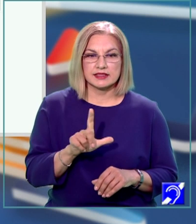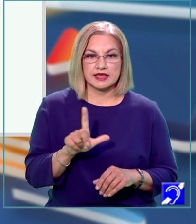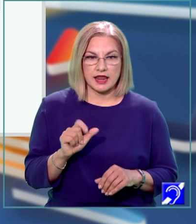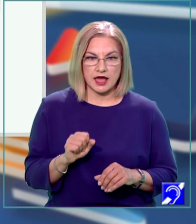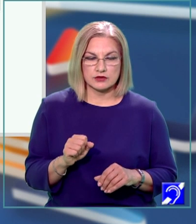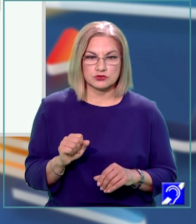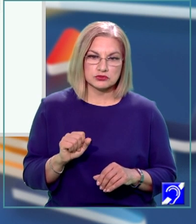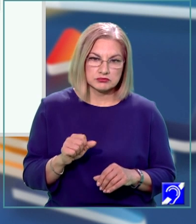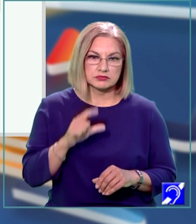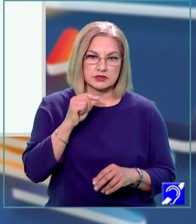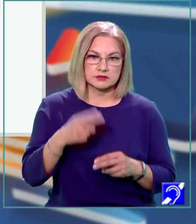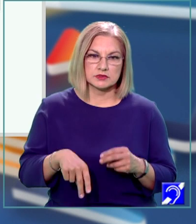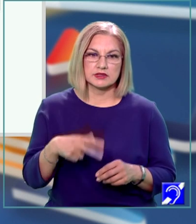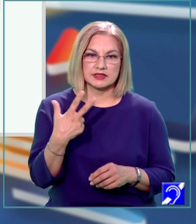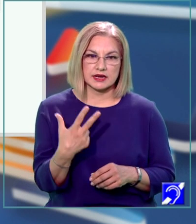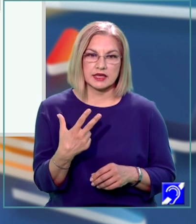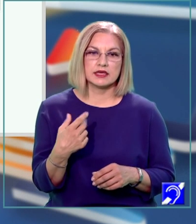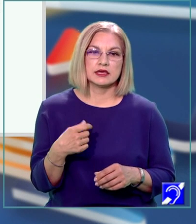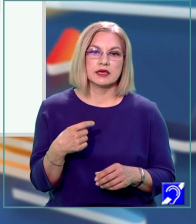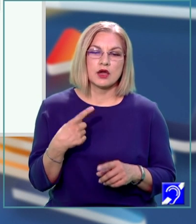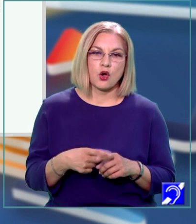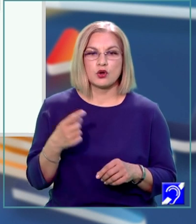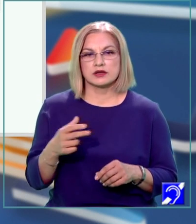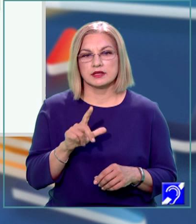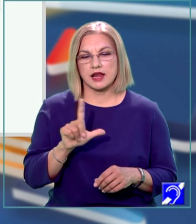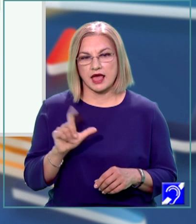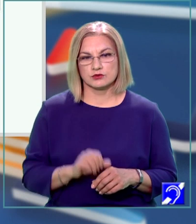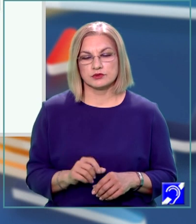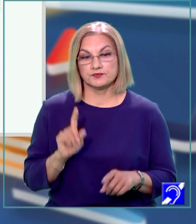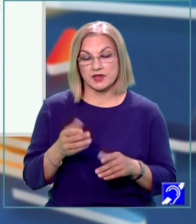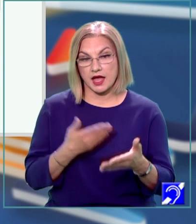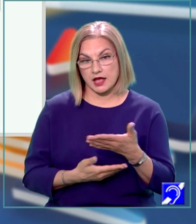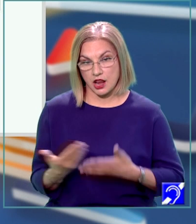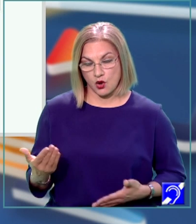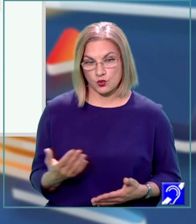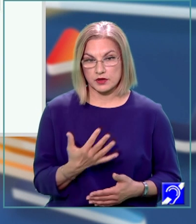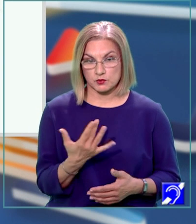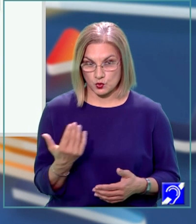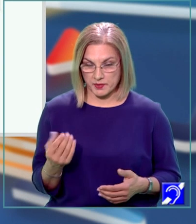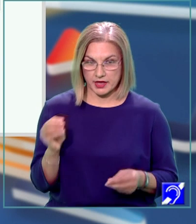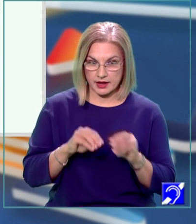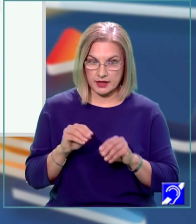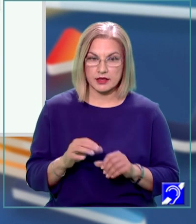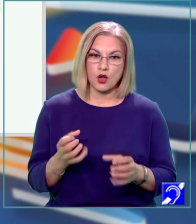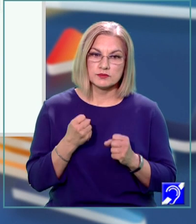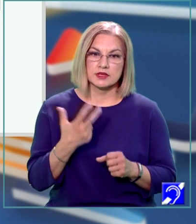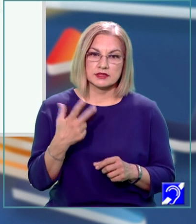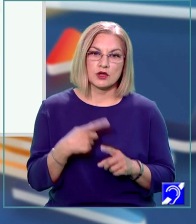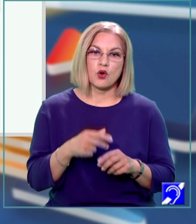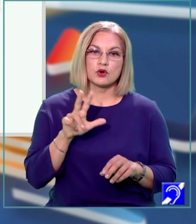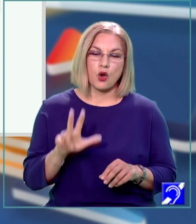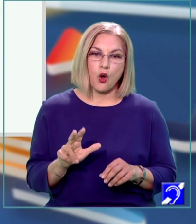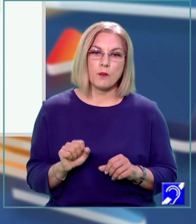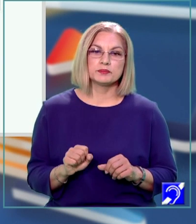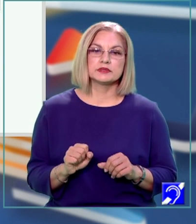ne dau în total trei ori latura. Prin înlocuirea numerică se obține 3 ori 8 radical